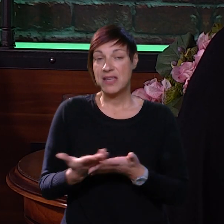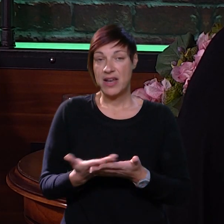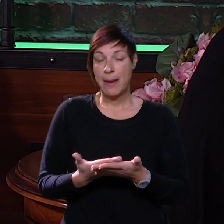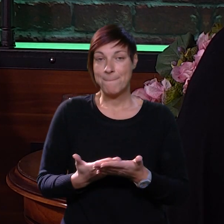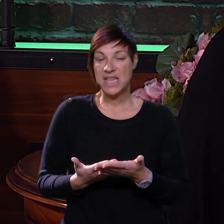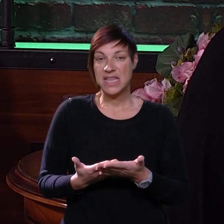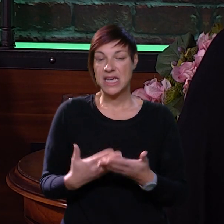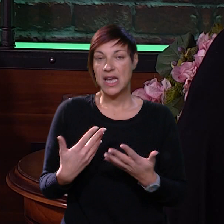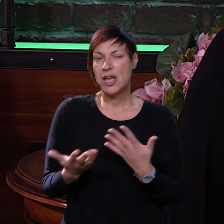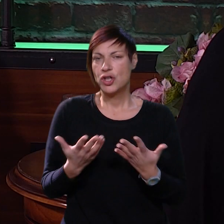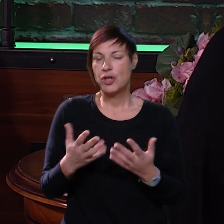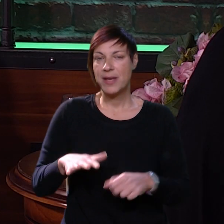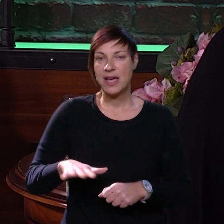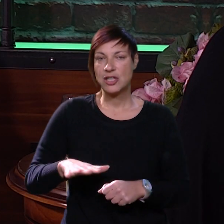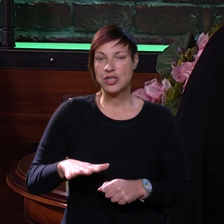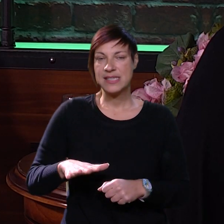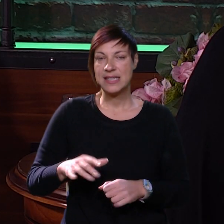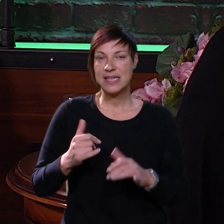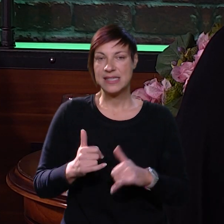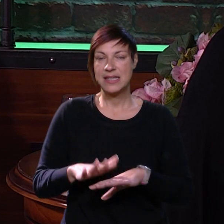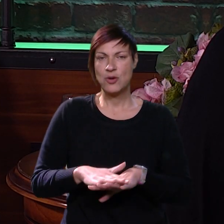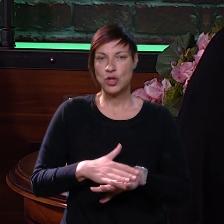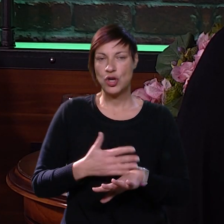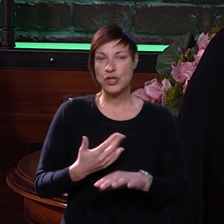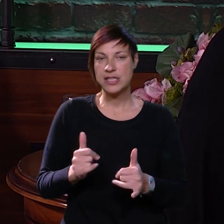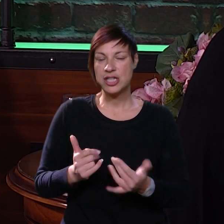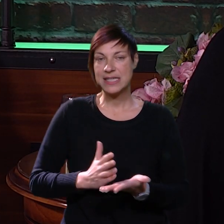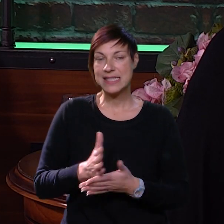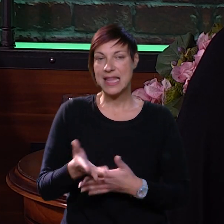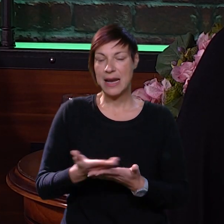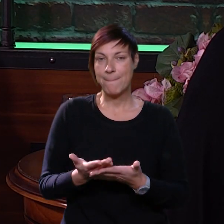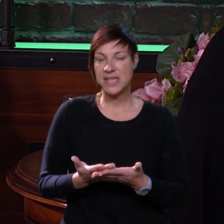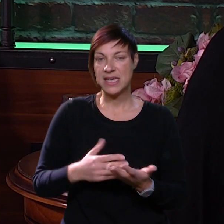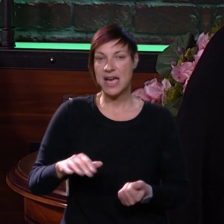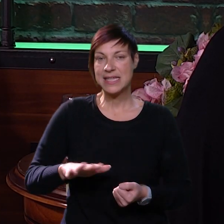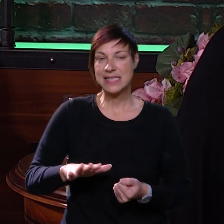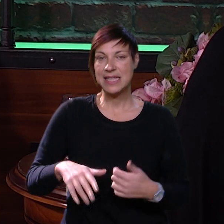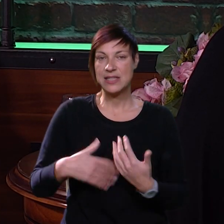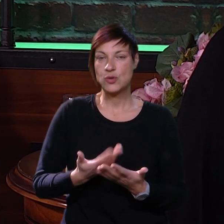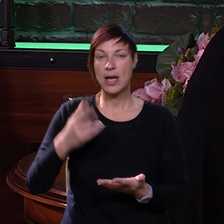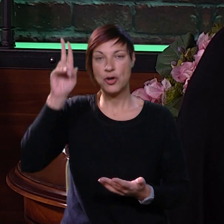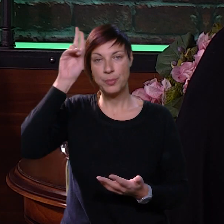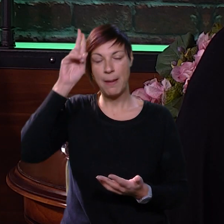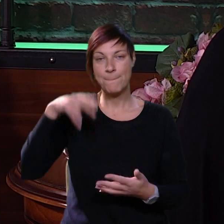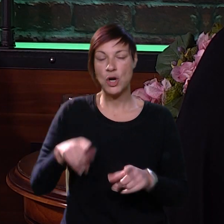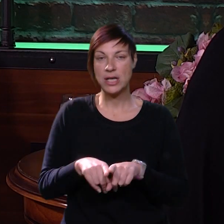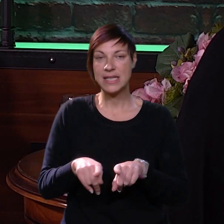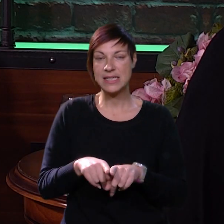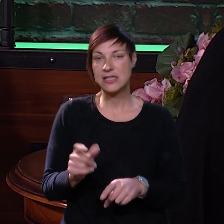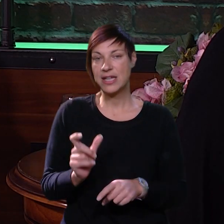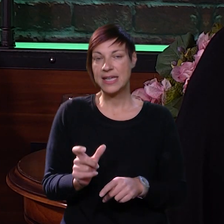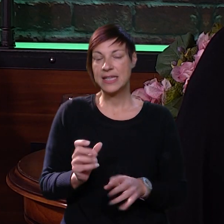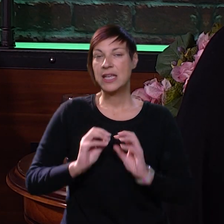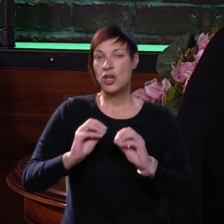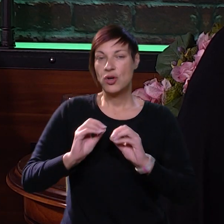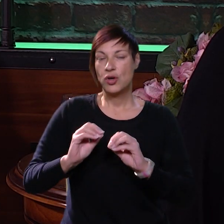materijale ili o tome kako se djeca trenutno osjećaju ili slali neke materijale za djecu kako bi oni mogli isto